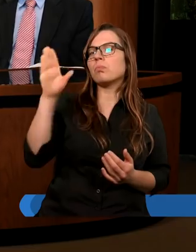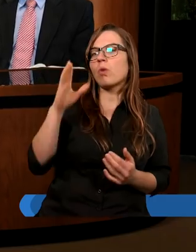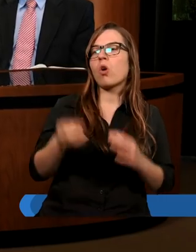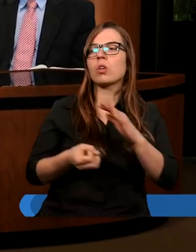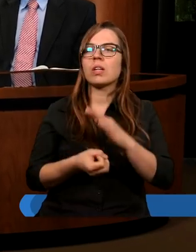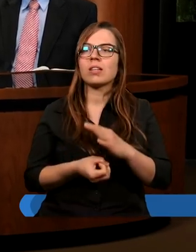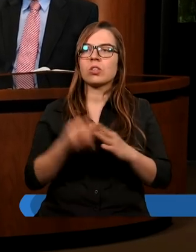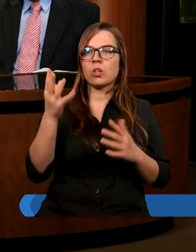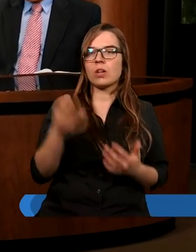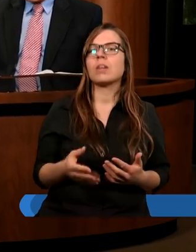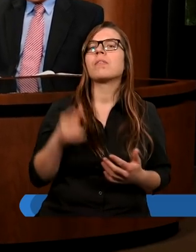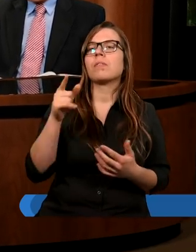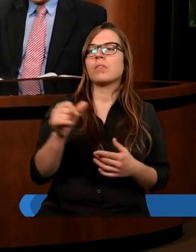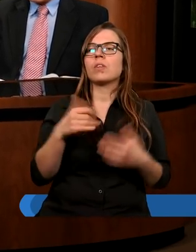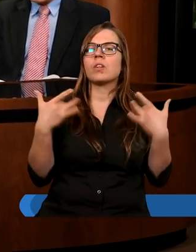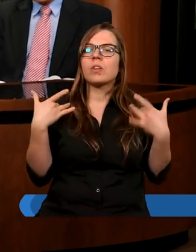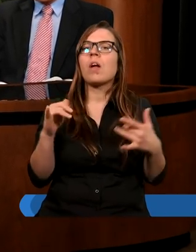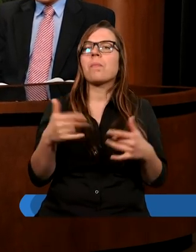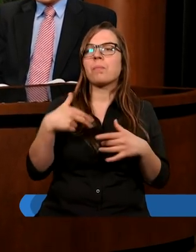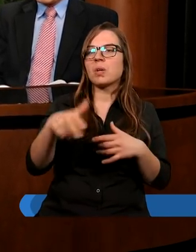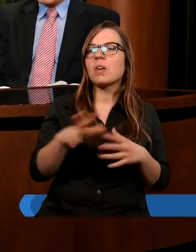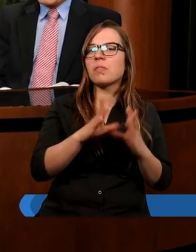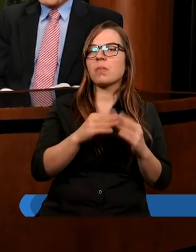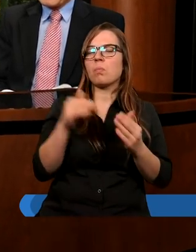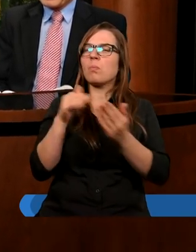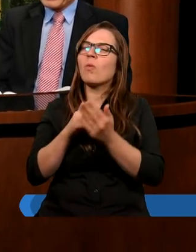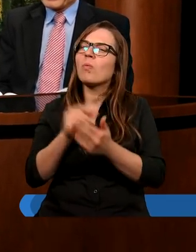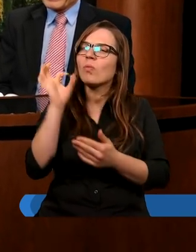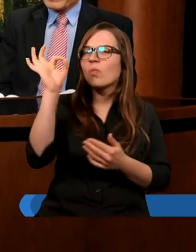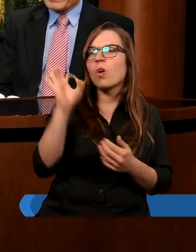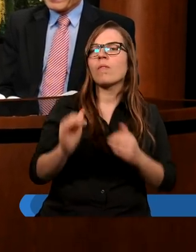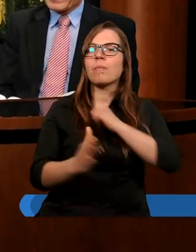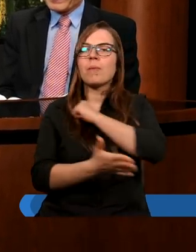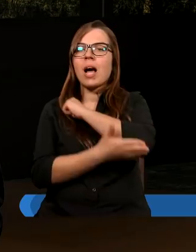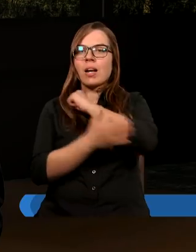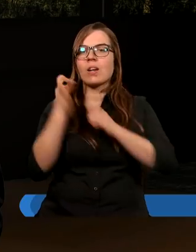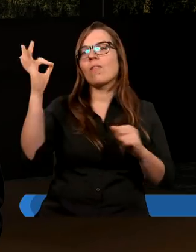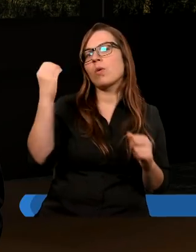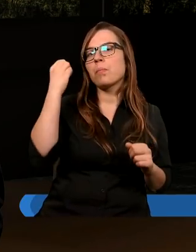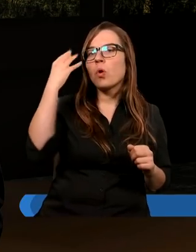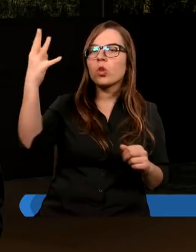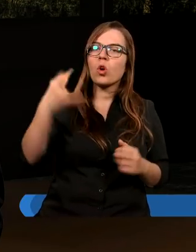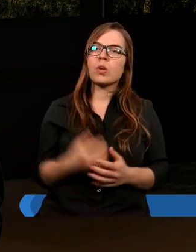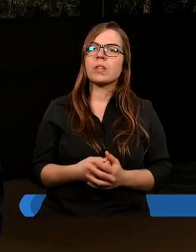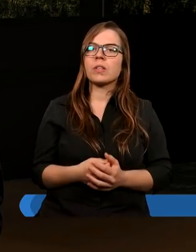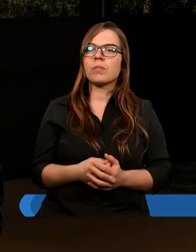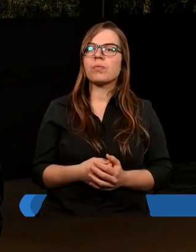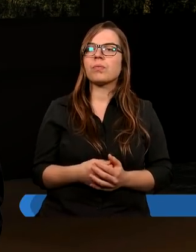nasz drogi, do Ciebie przychodzimy. Potrzebujemy Twojego wsparcia, Twojej mądrości.